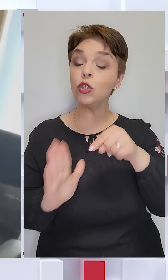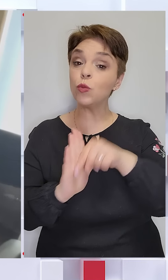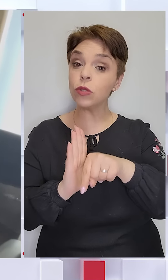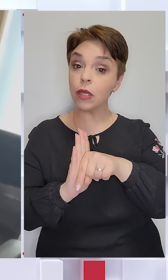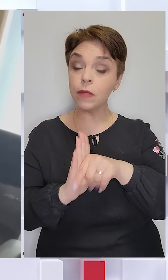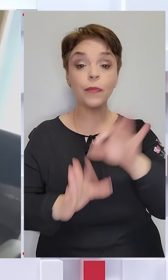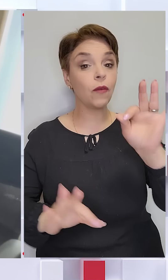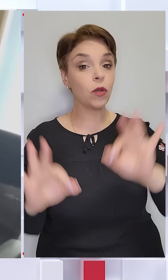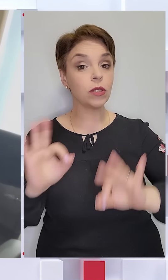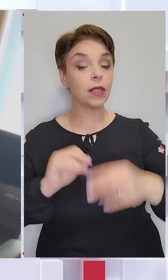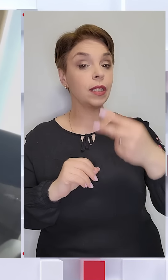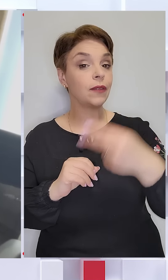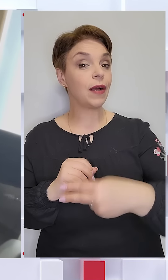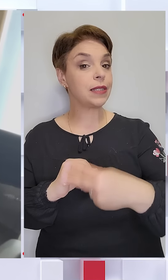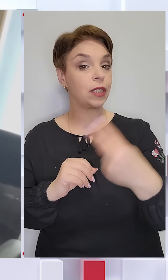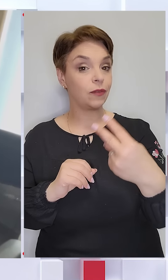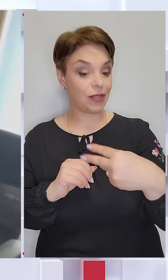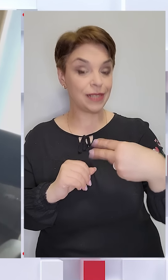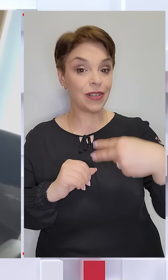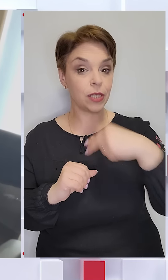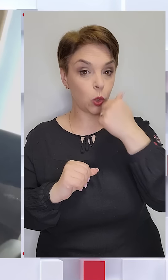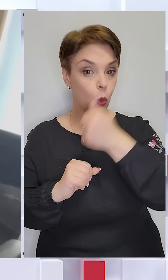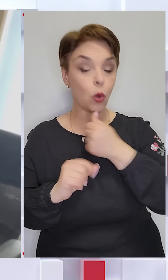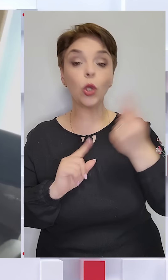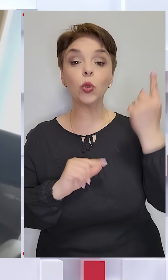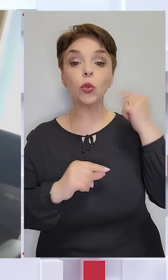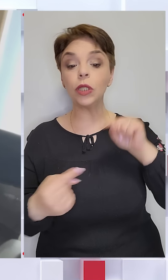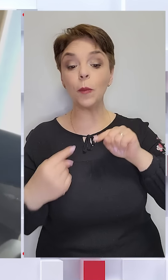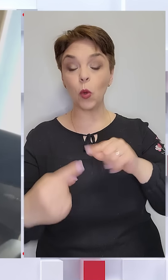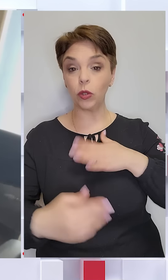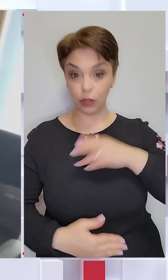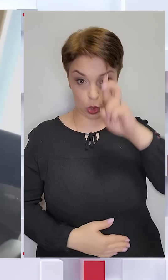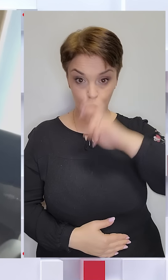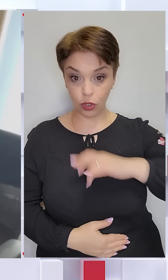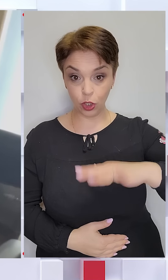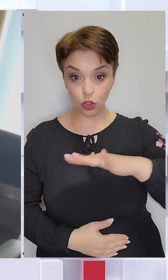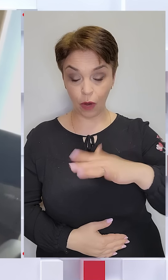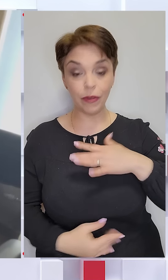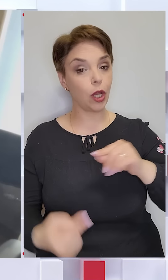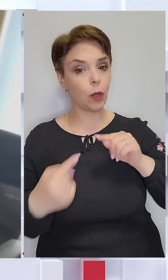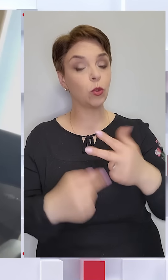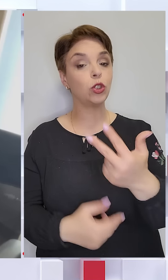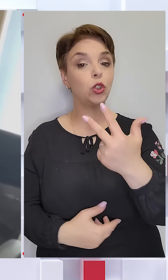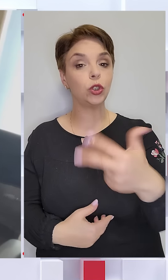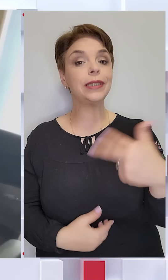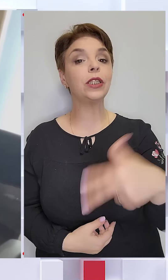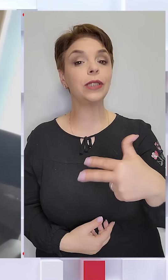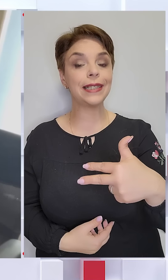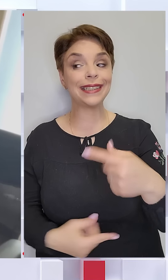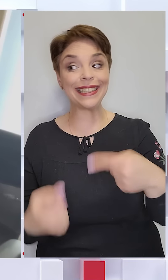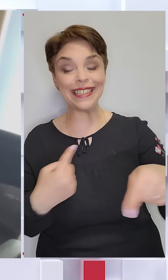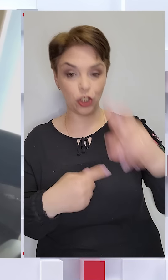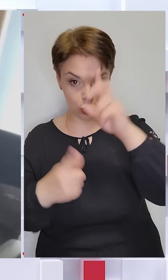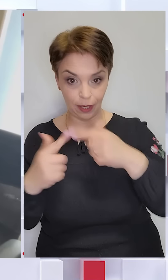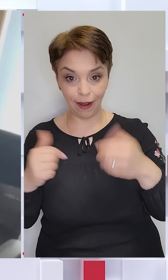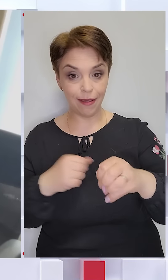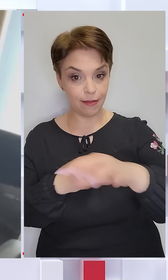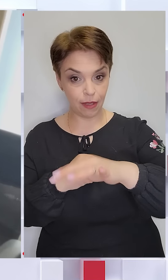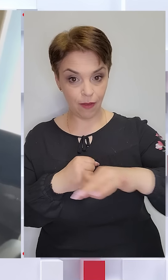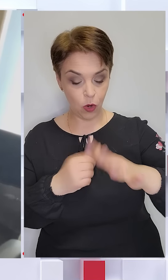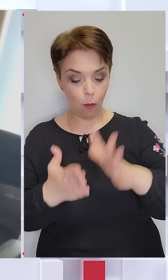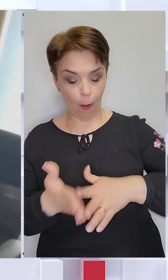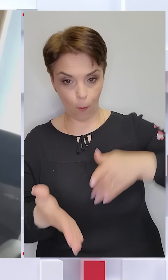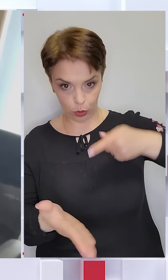сенсі восени 2020-го. Тоді проти нашої держави, як і проти трьох десятків інших країн Європи,